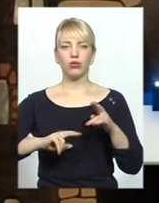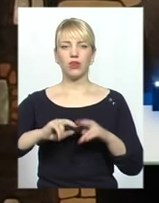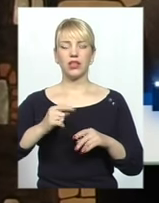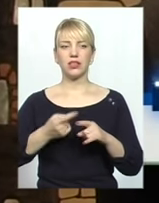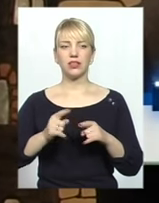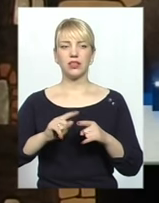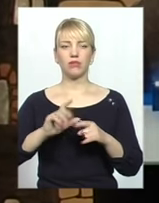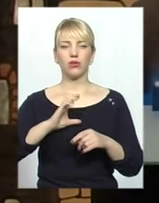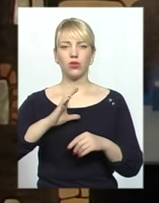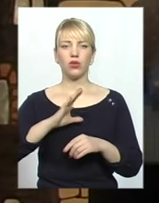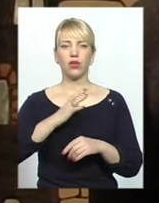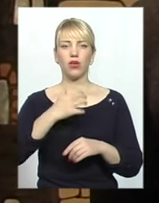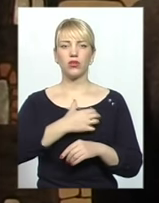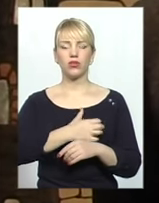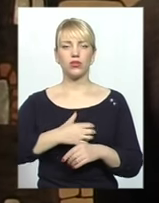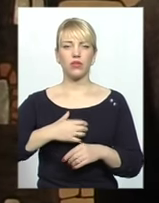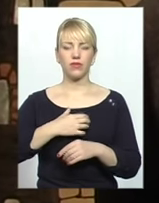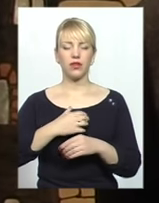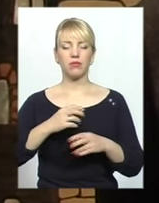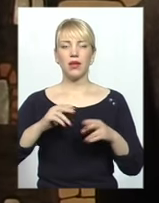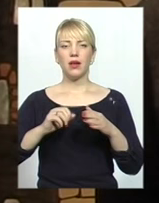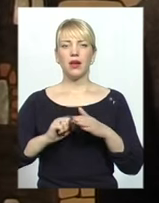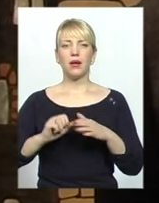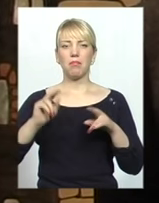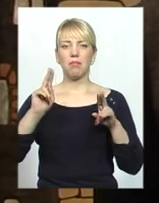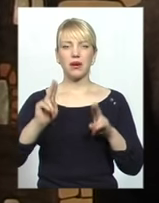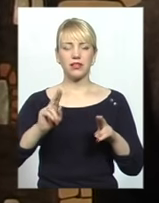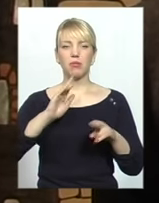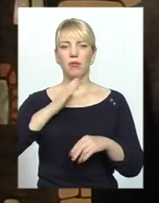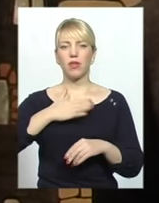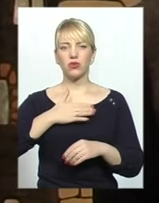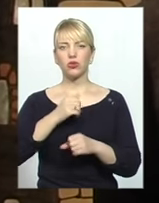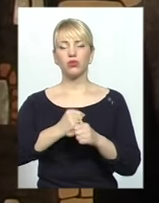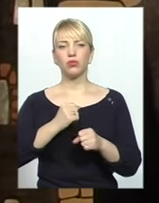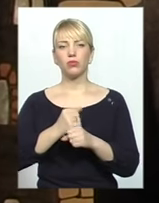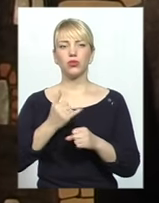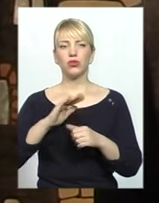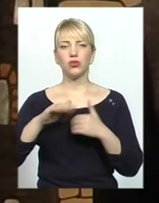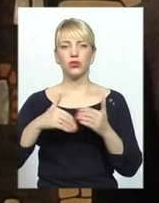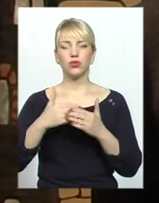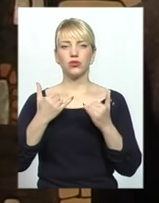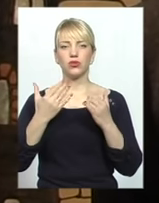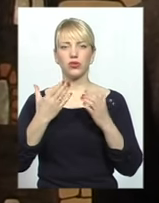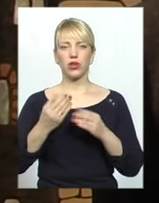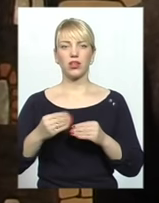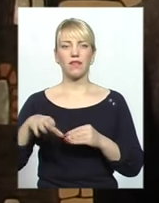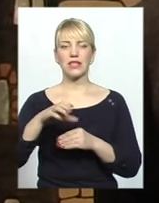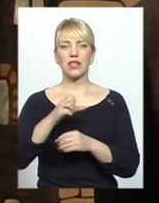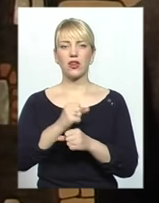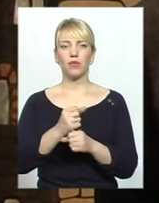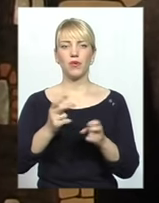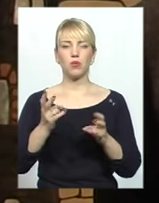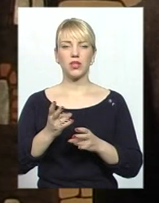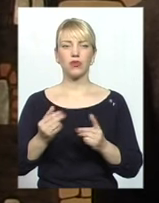самим основним принципом нашої роботи. І тому ми і до сьогоднішнього дня будуємо, робимо все необхідне, для того, щоб розвивалася